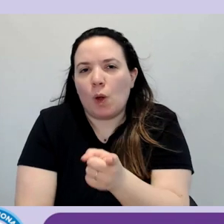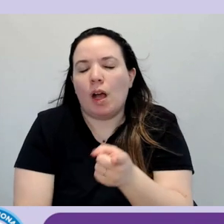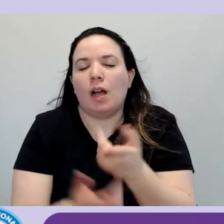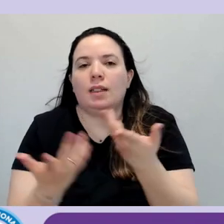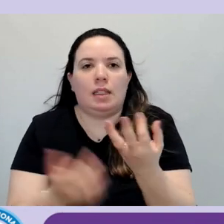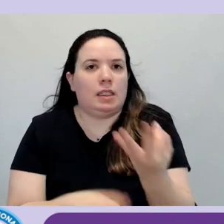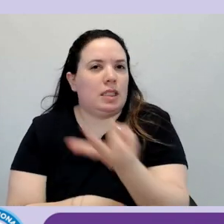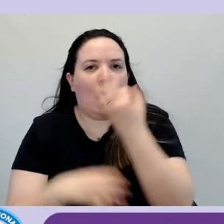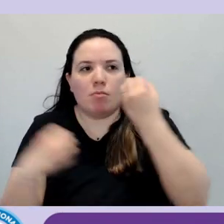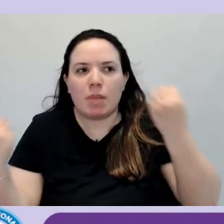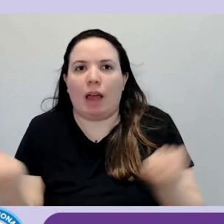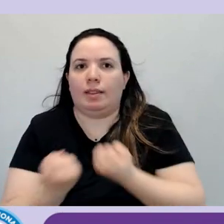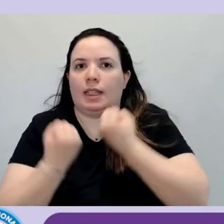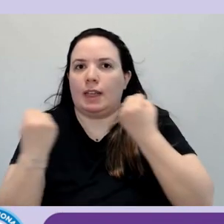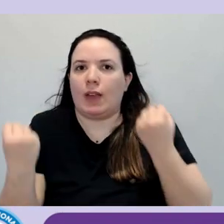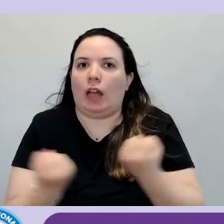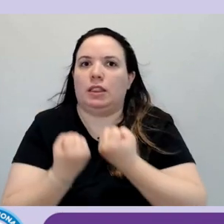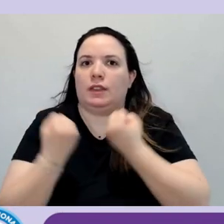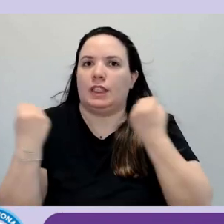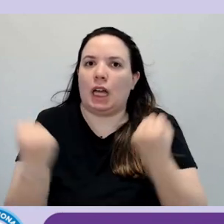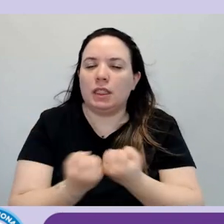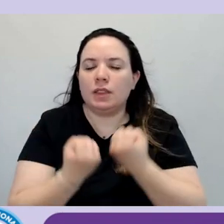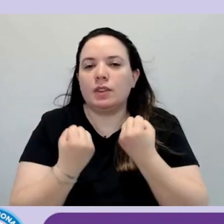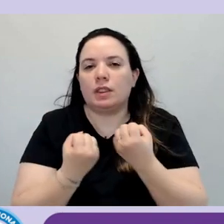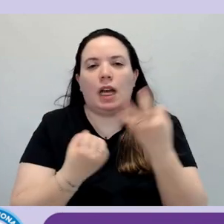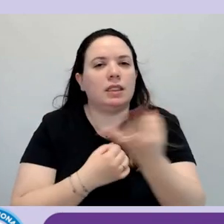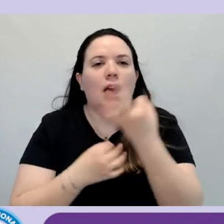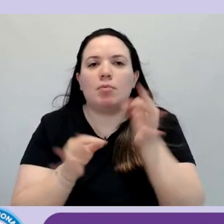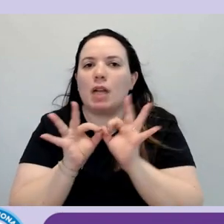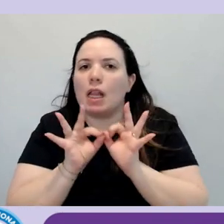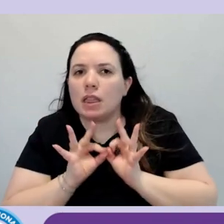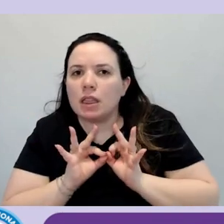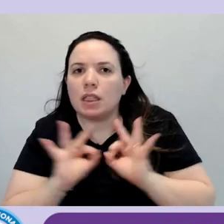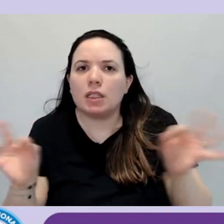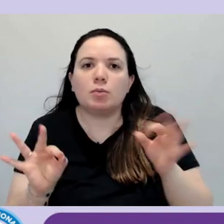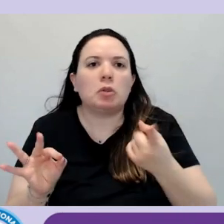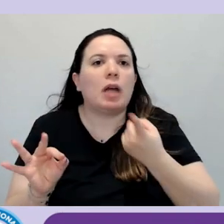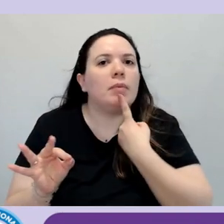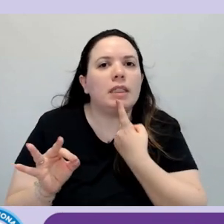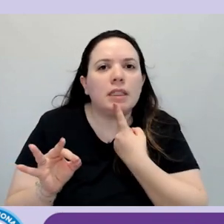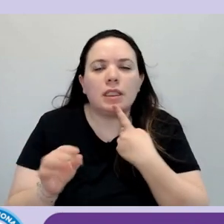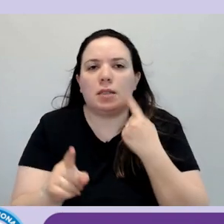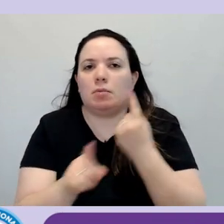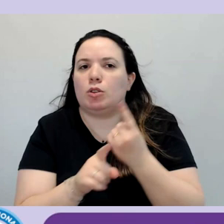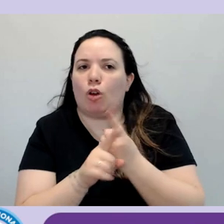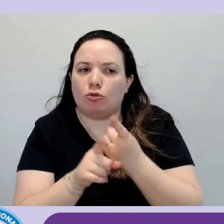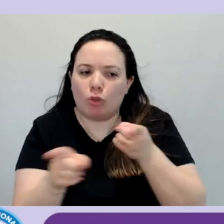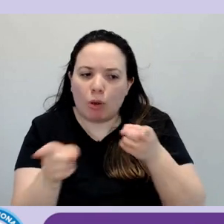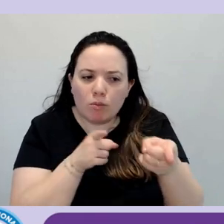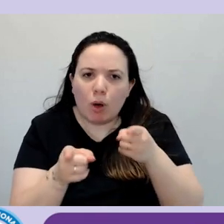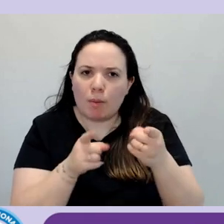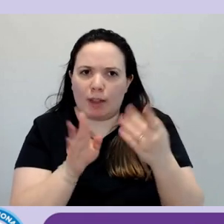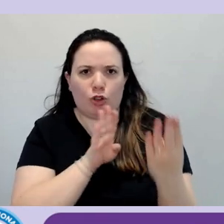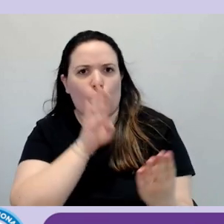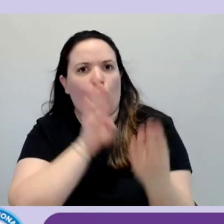attivi e a disposizione di tutte quelle realtà che hanno bisogno di momenti di eh di confronto sul sul